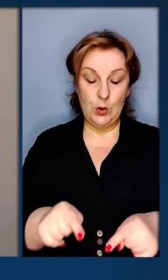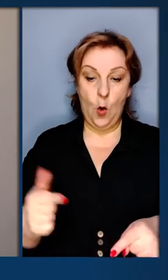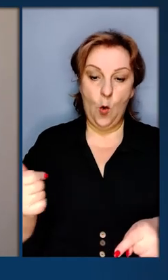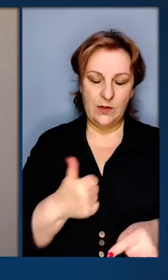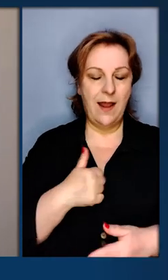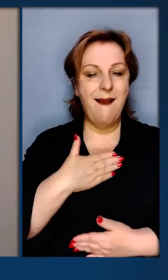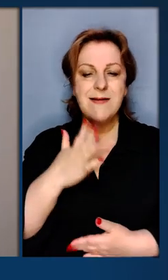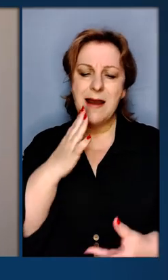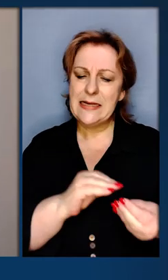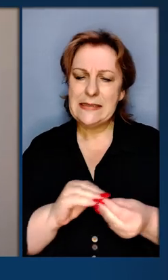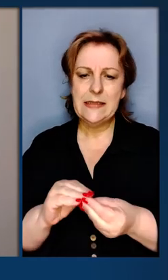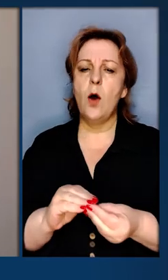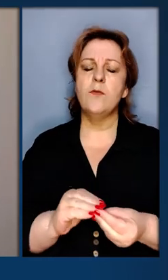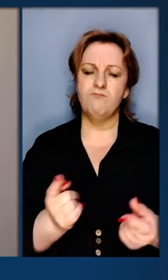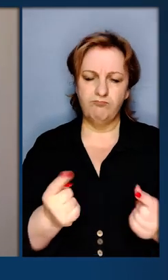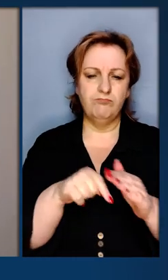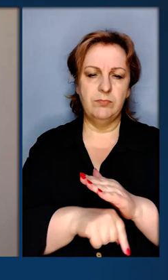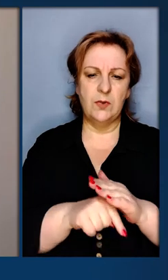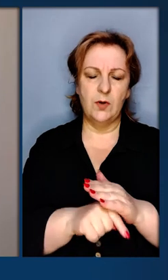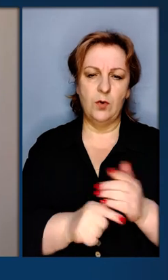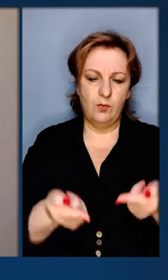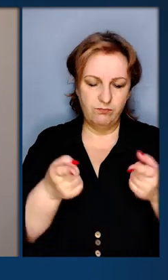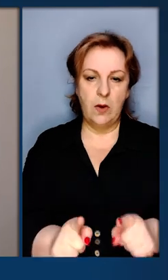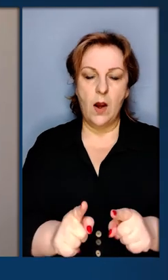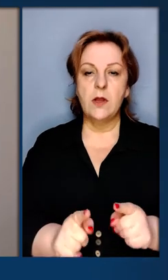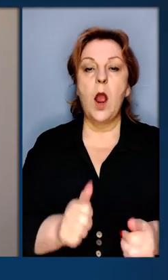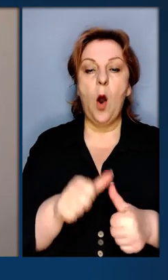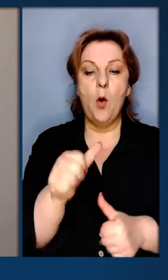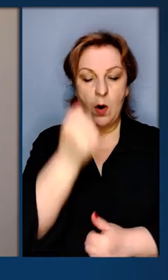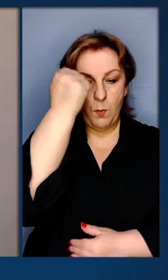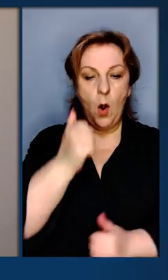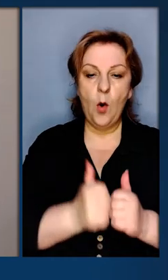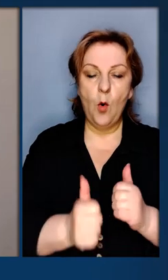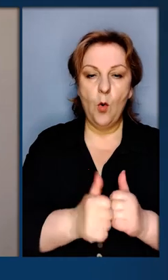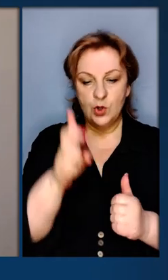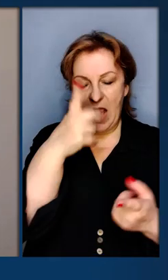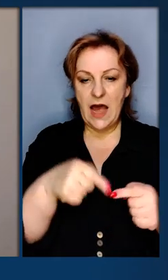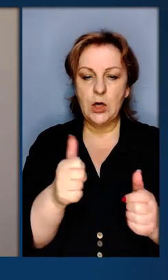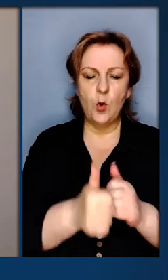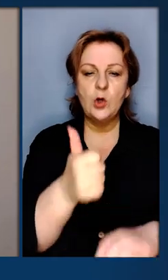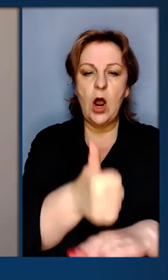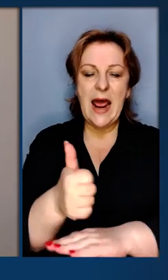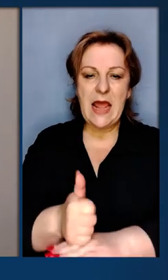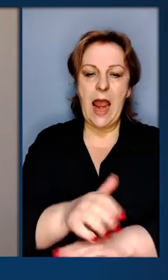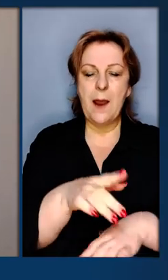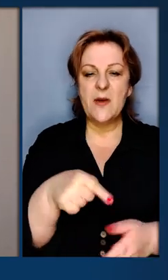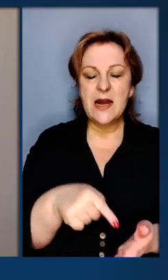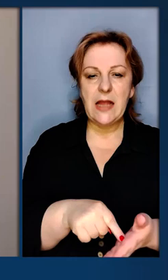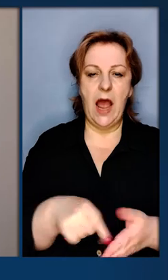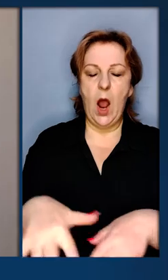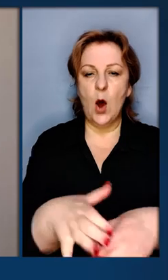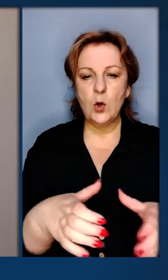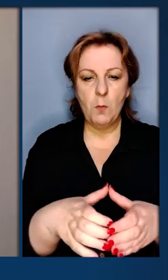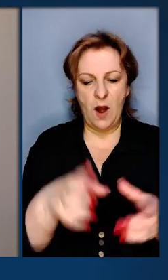відбулося цього тижня. Я дякую за незмінну конструктивність. Окремо хочу подякувати кожній країні, кожному лідеру, усім